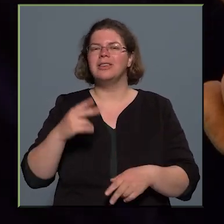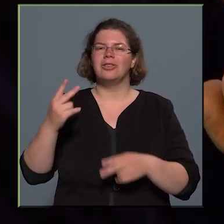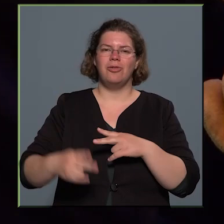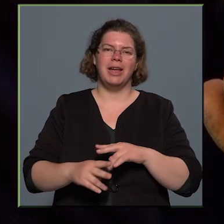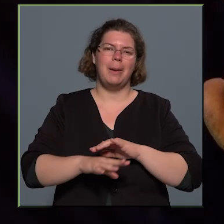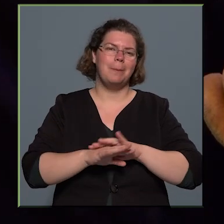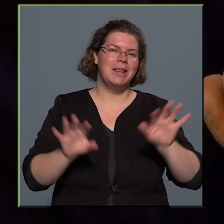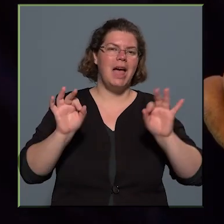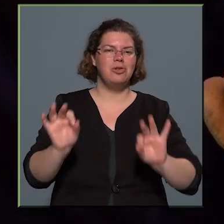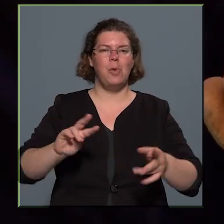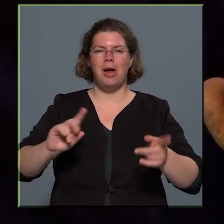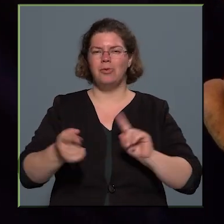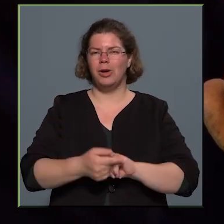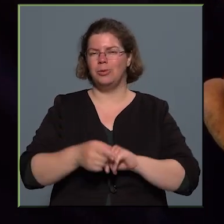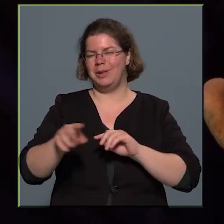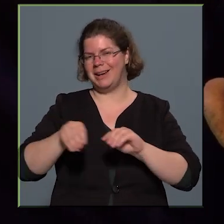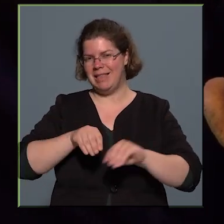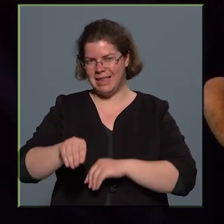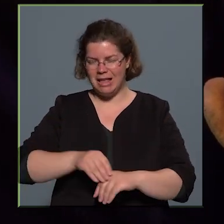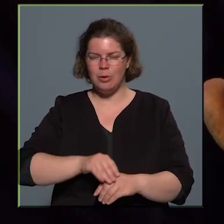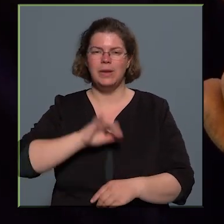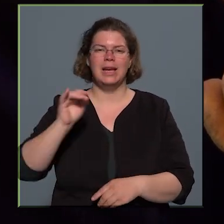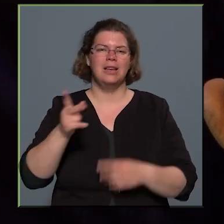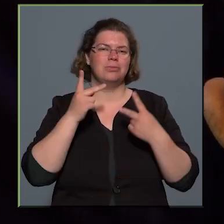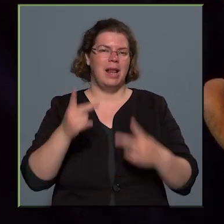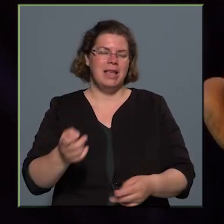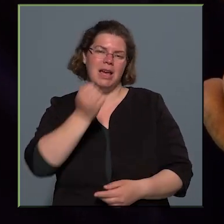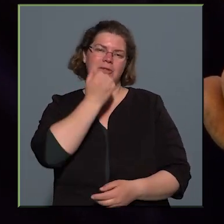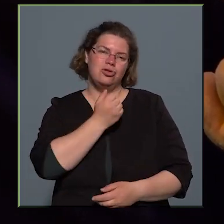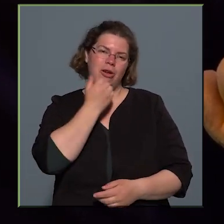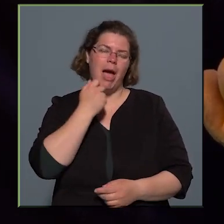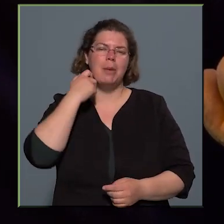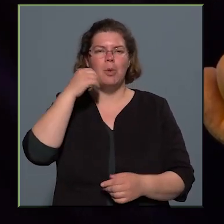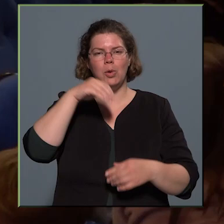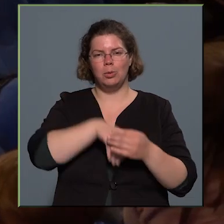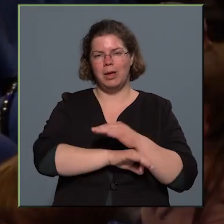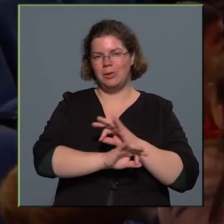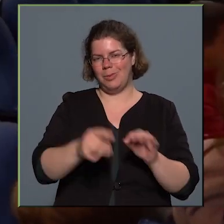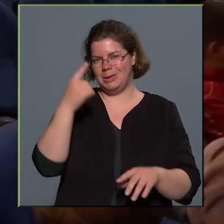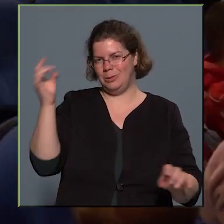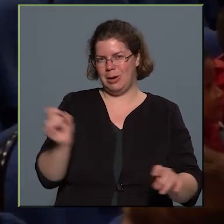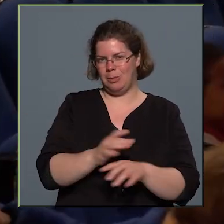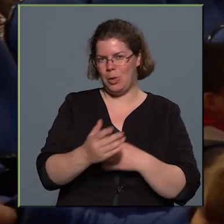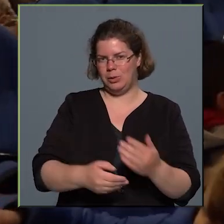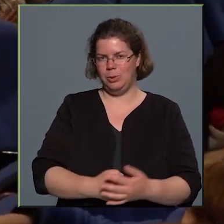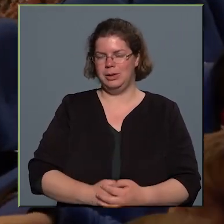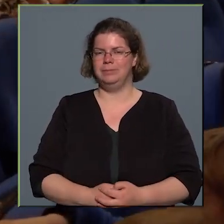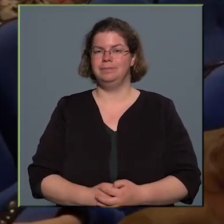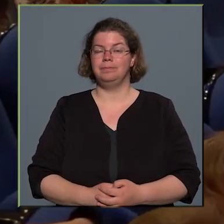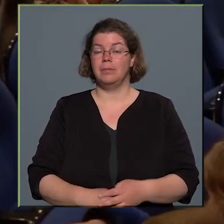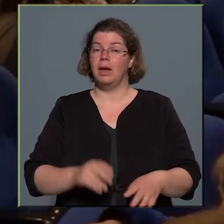minden jóra fordul és rendeződik, és belátják, hogy a saját bőrükben jobban tudnak boldogulni. A